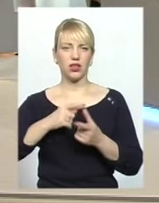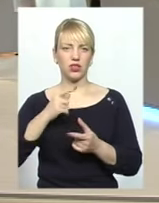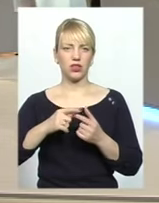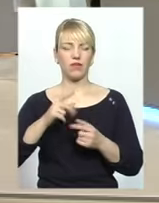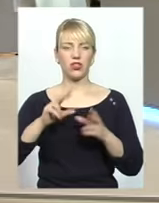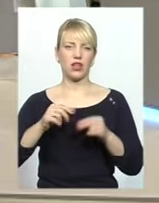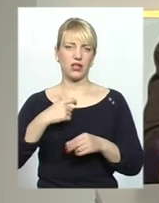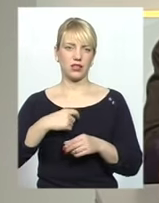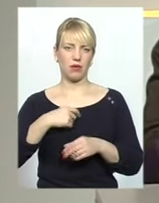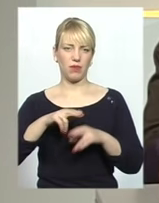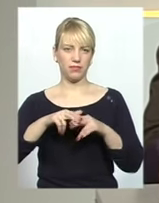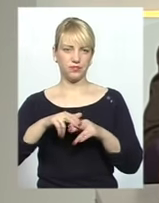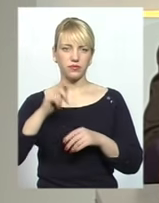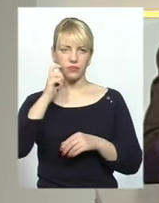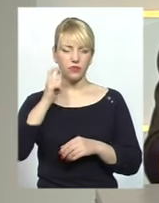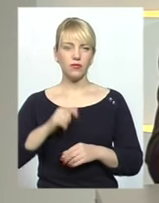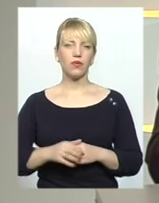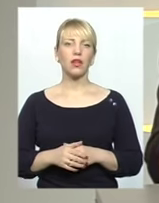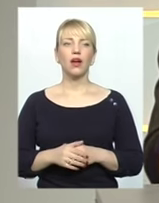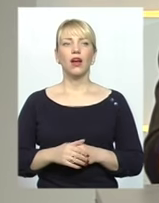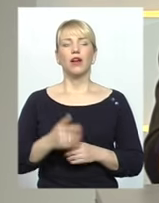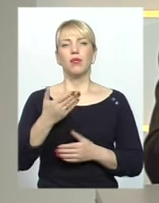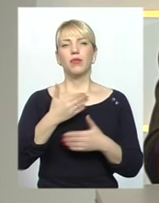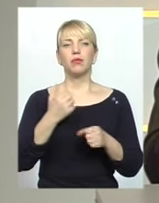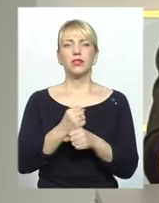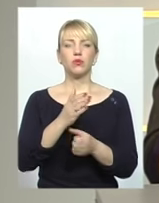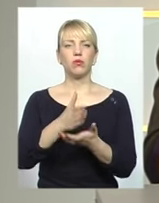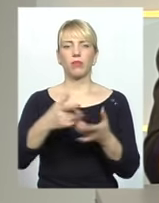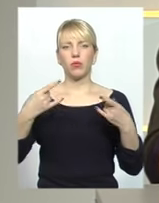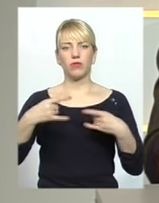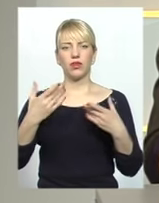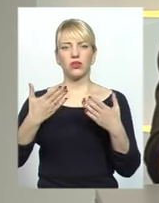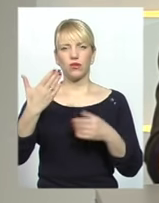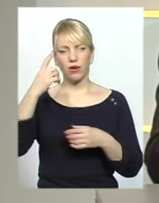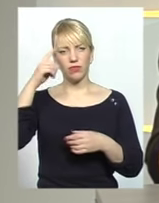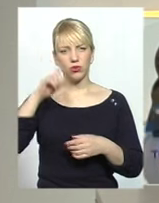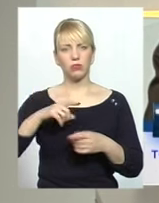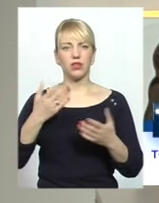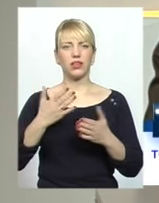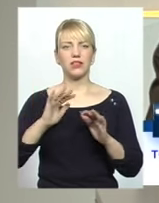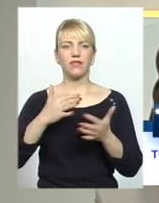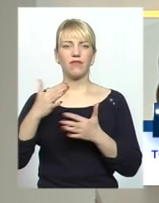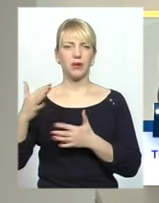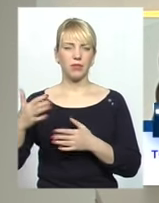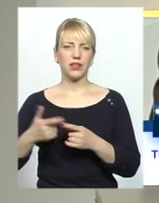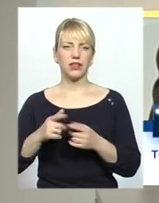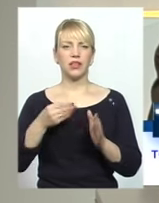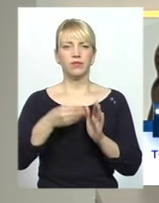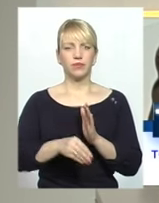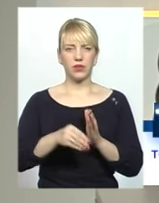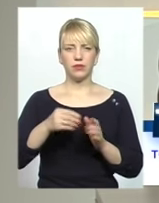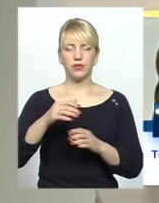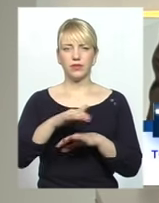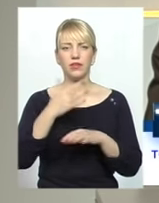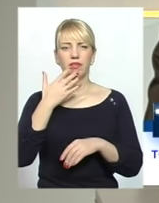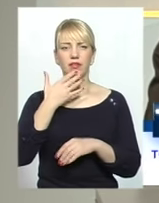нагадаю глядачам, що ми працюємо в прямому ефірі. І якщо вам відомі якісь випадки ксенофобії чи чогось подібного, будь ласка, телефонуйте.